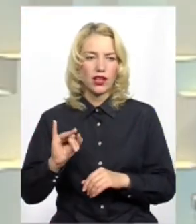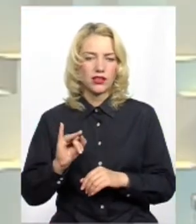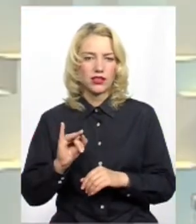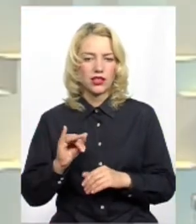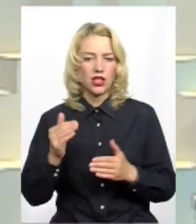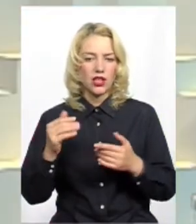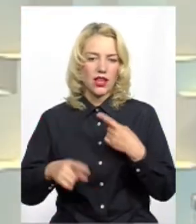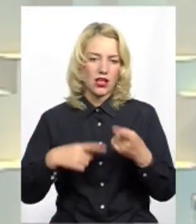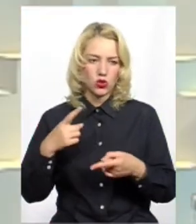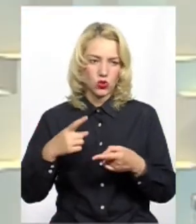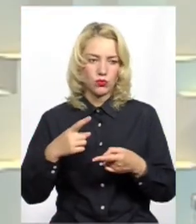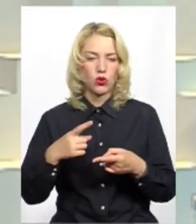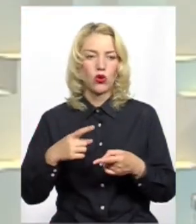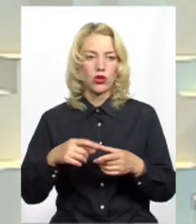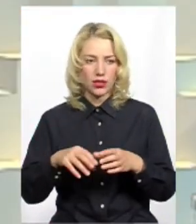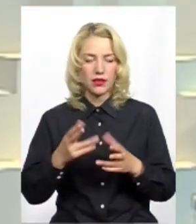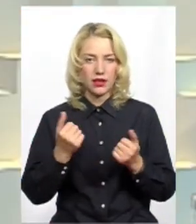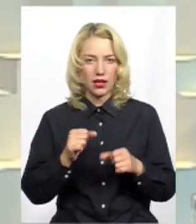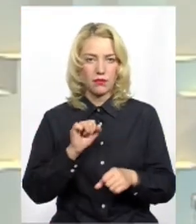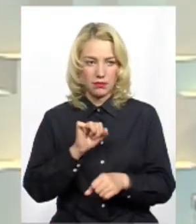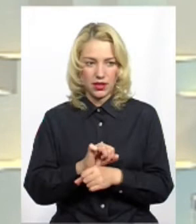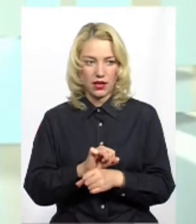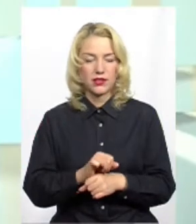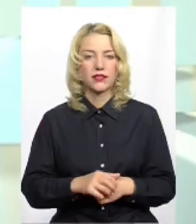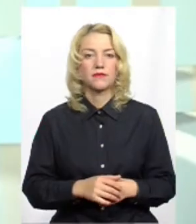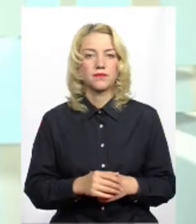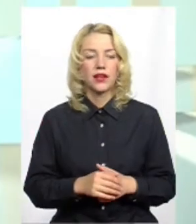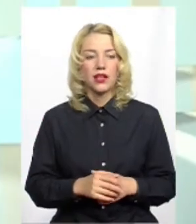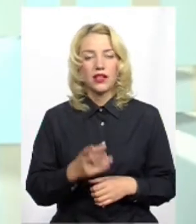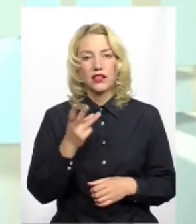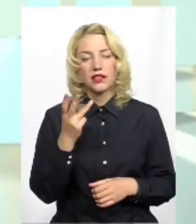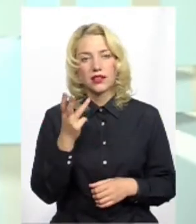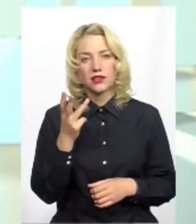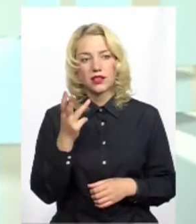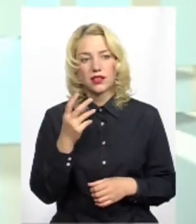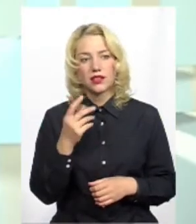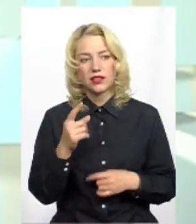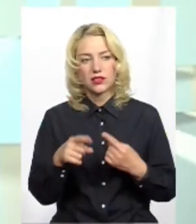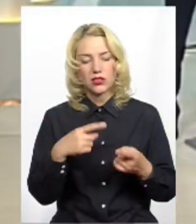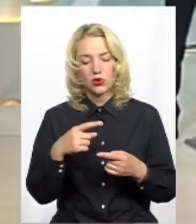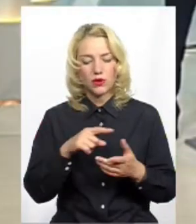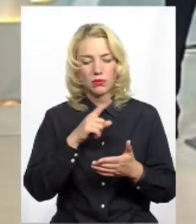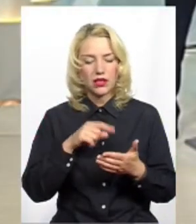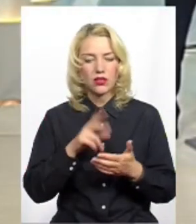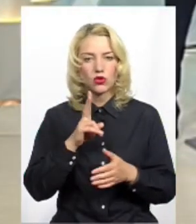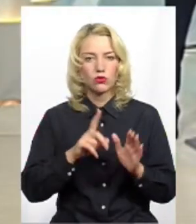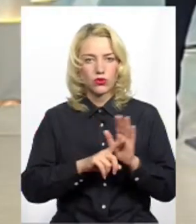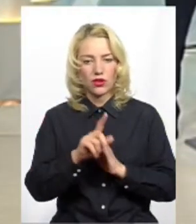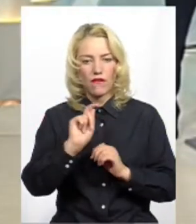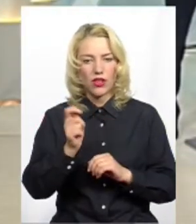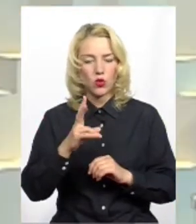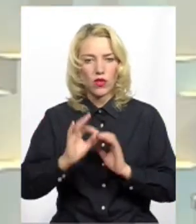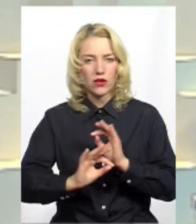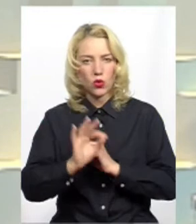нового скликання? Припиняються, звичайно. І питання спільне для всіх кандидатів. Хто розпочав війну на Сході